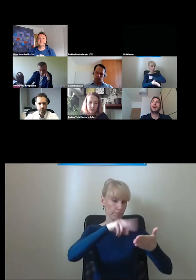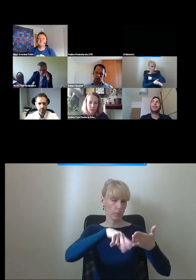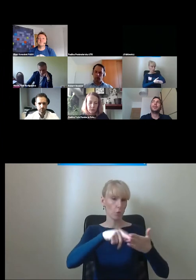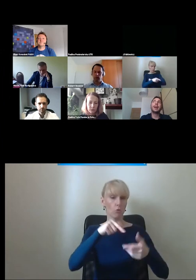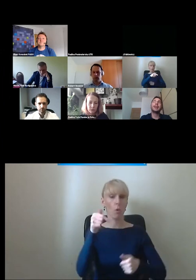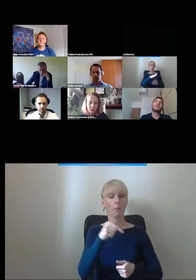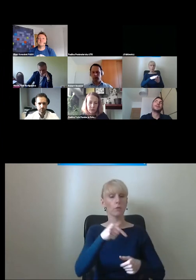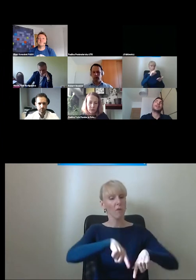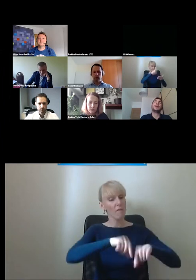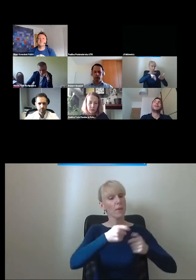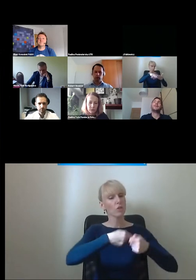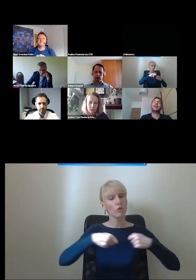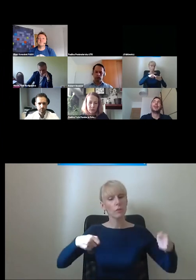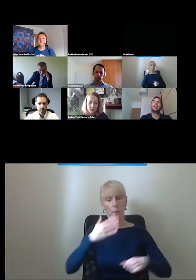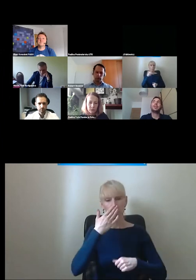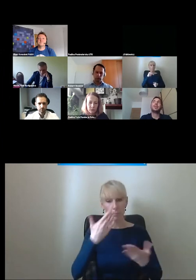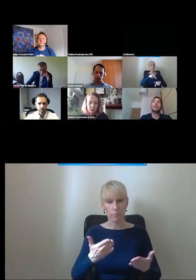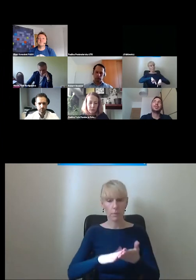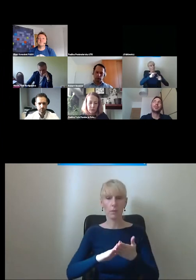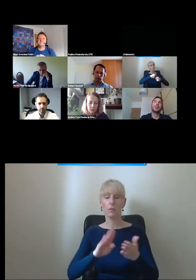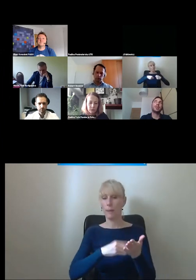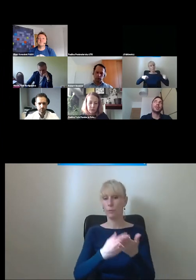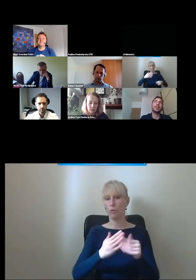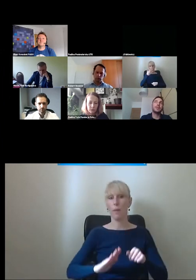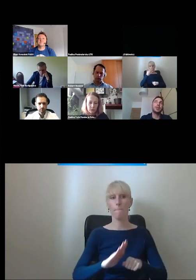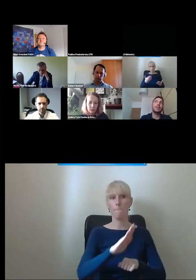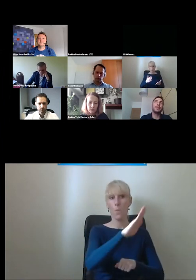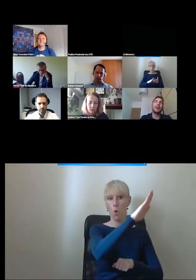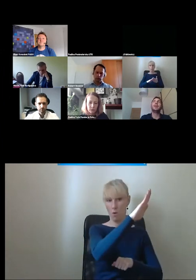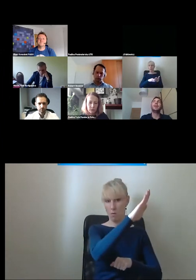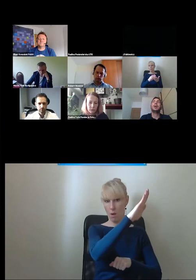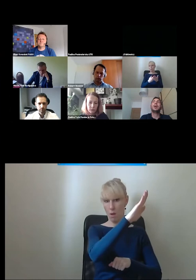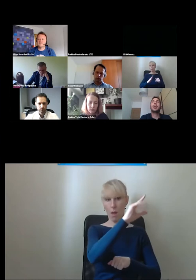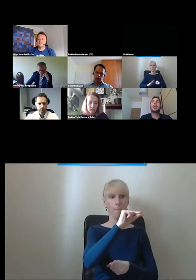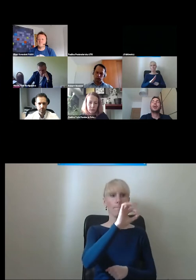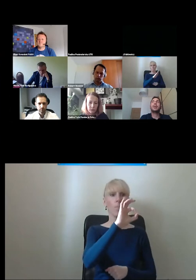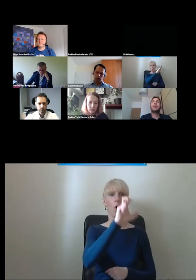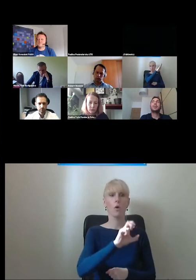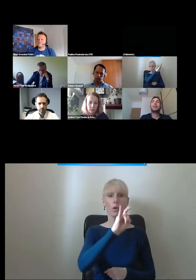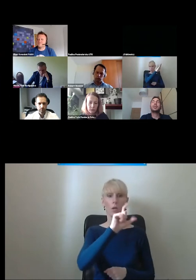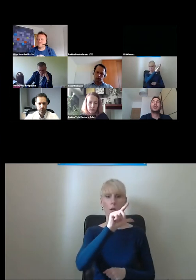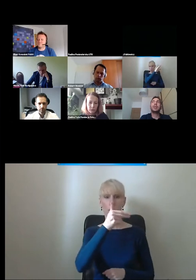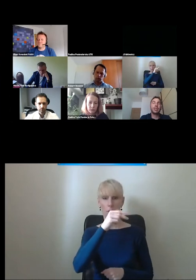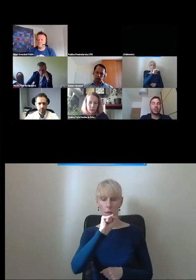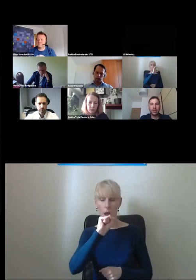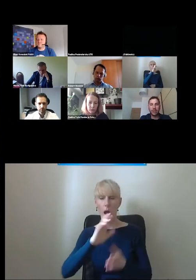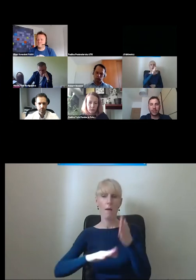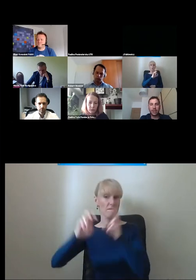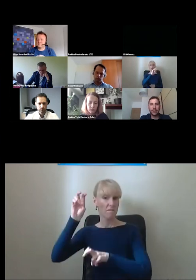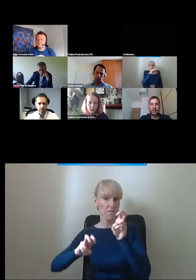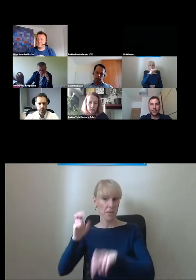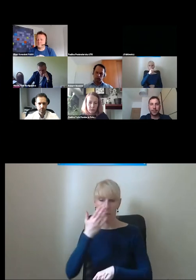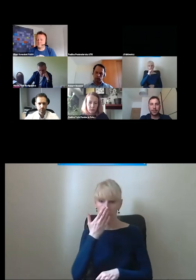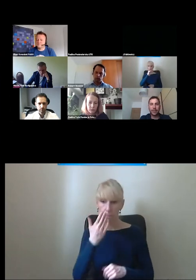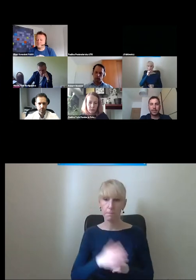nam o tym, jakie rozwiązanie mamy wybierać, czyli czy będzie to pochylnia czy winda. Mamy przyjęte zarządzeniem